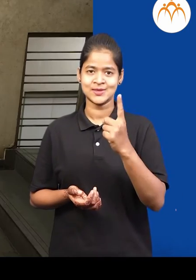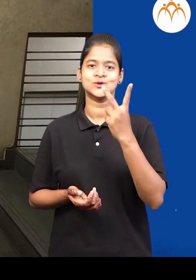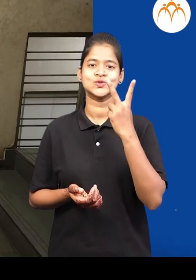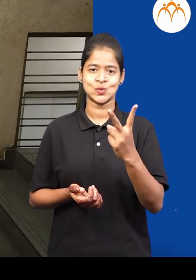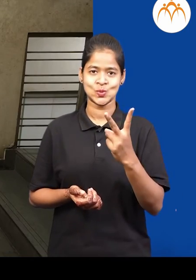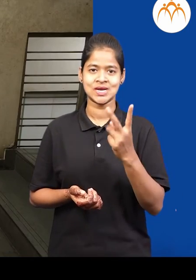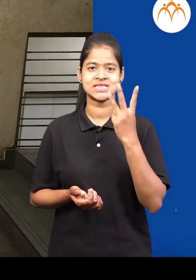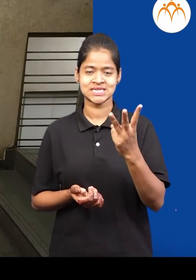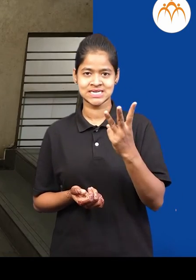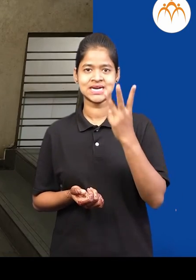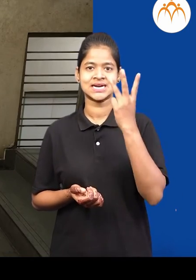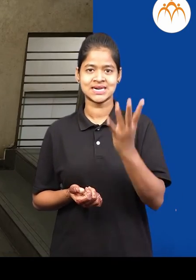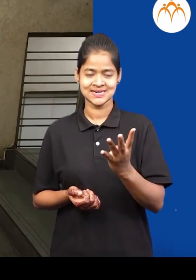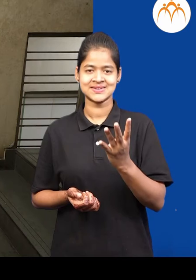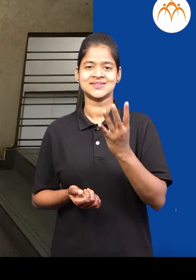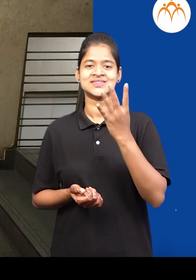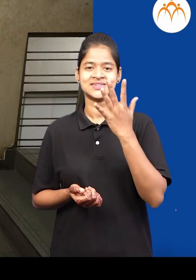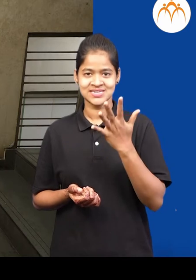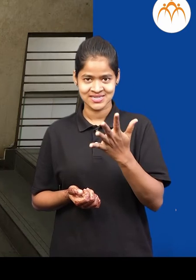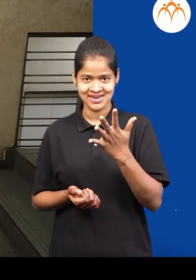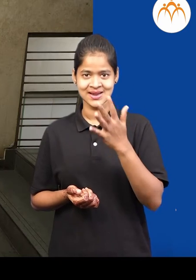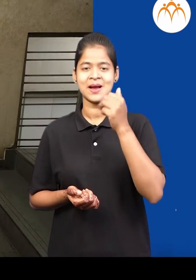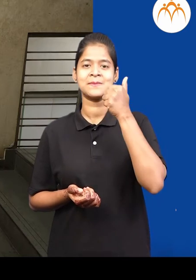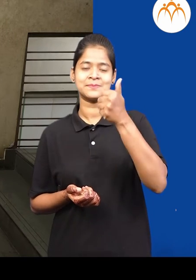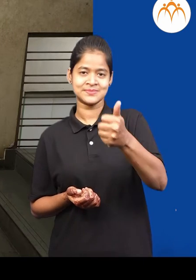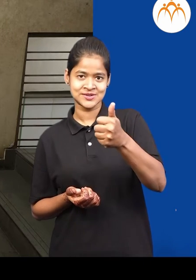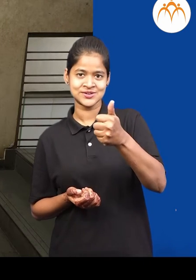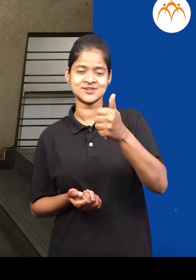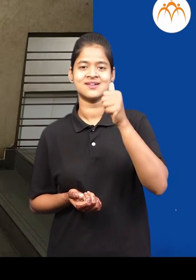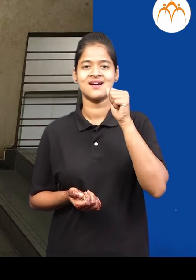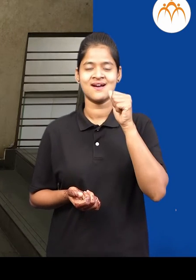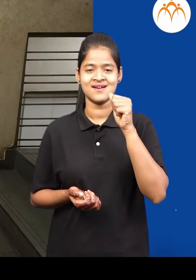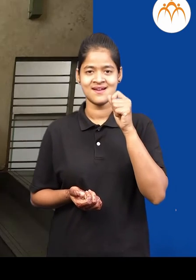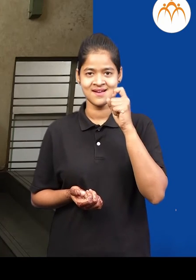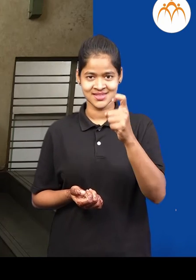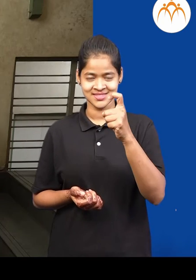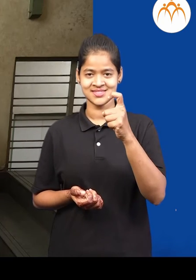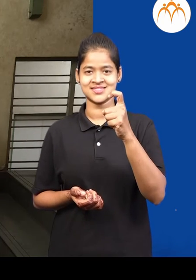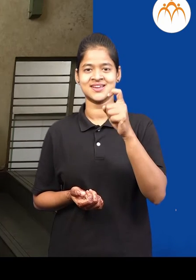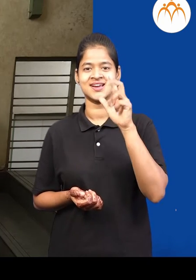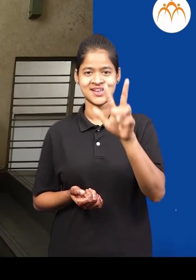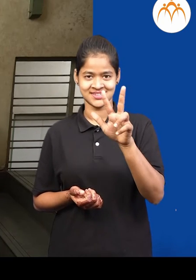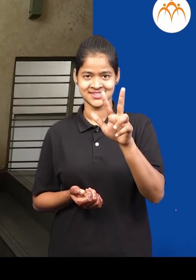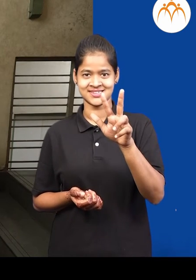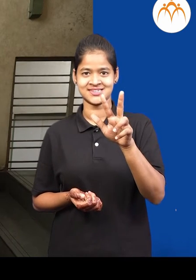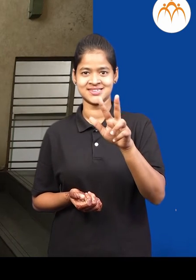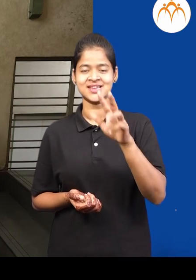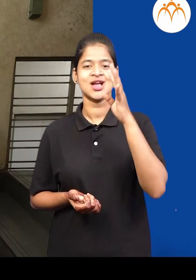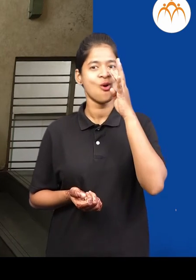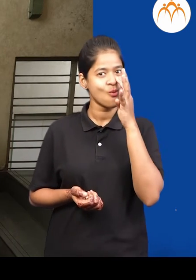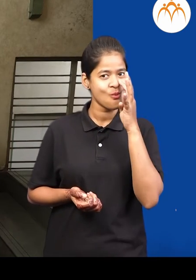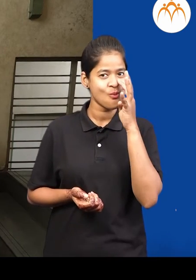एक, दोन, तीन, चार, पात, साथ, साथ,